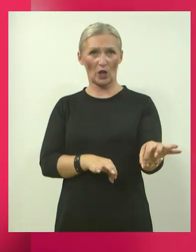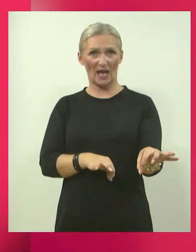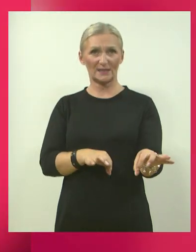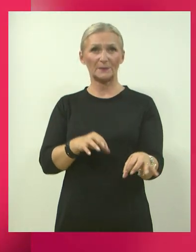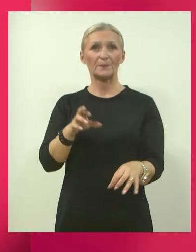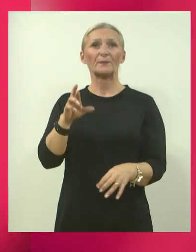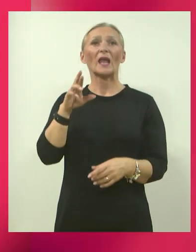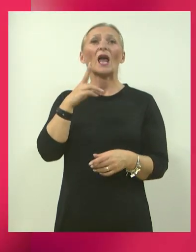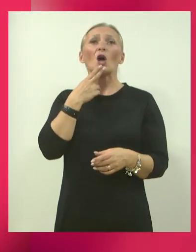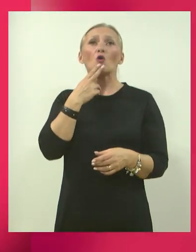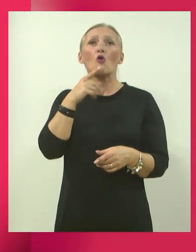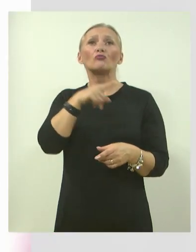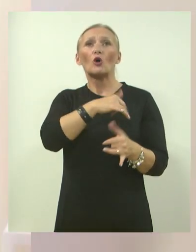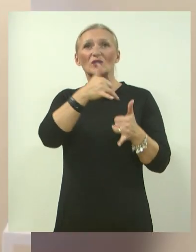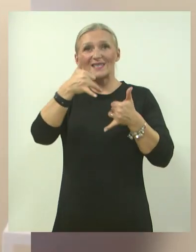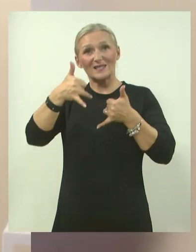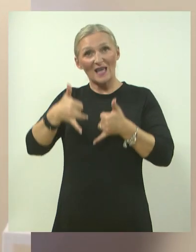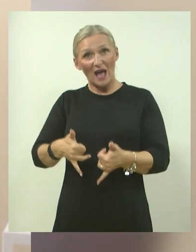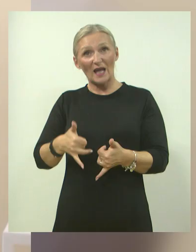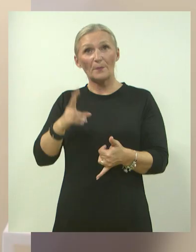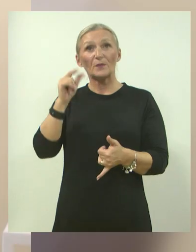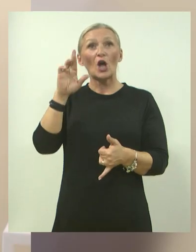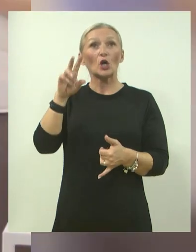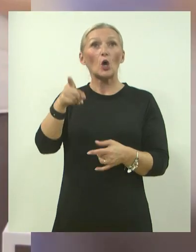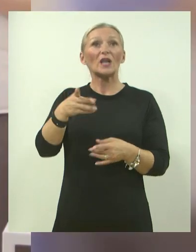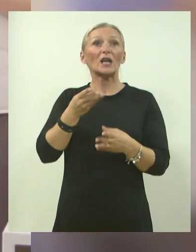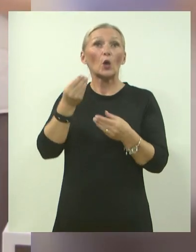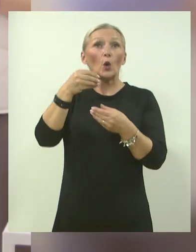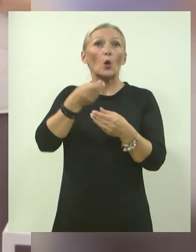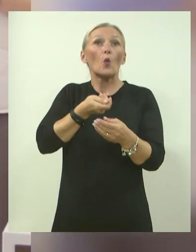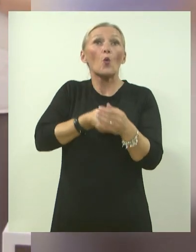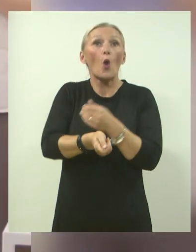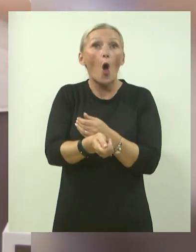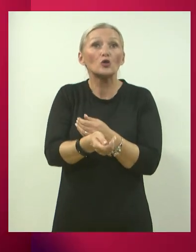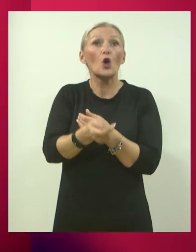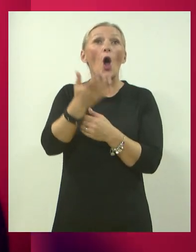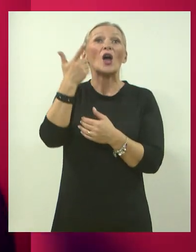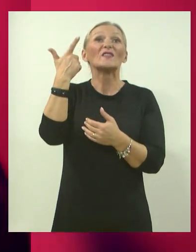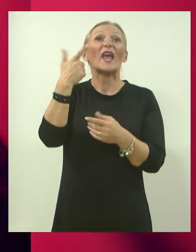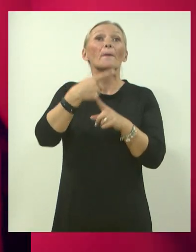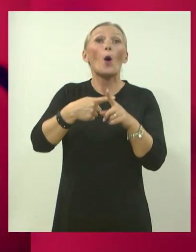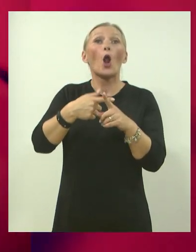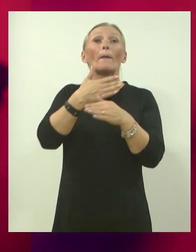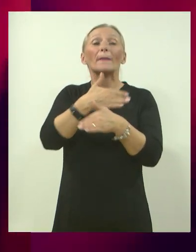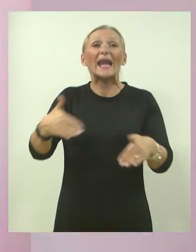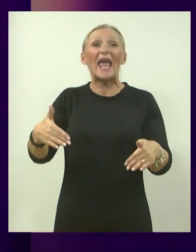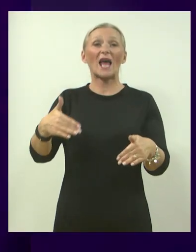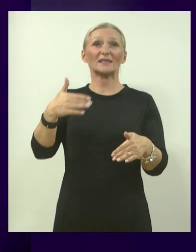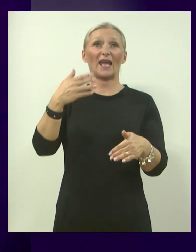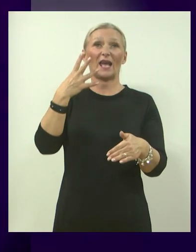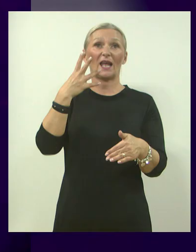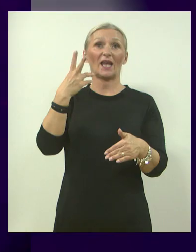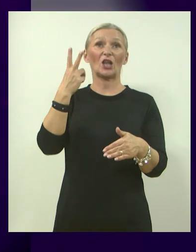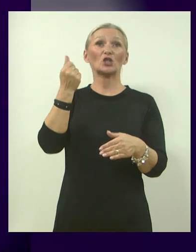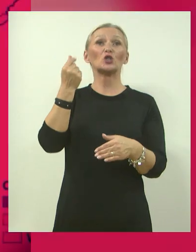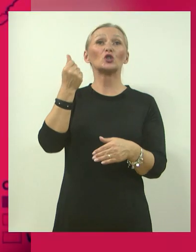Polio Now u kojemu je do sada rotari uloži u prek 2,5 milijarde dolara. Iako jedna bočica